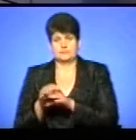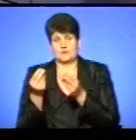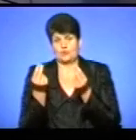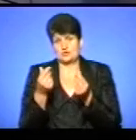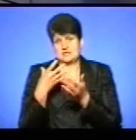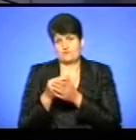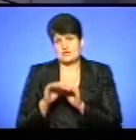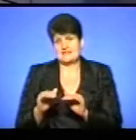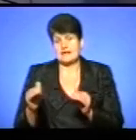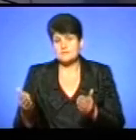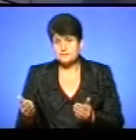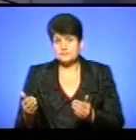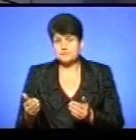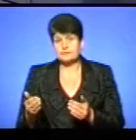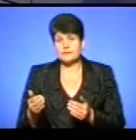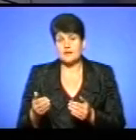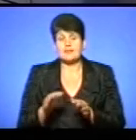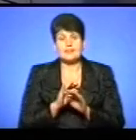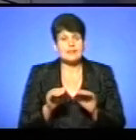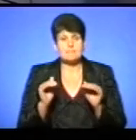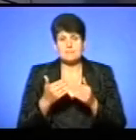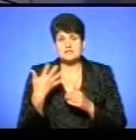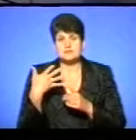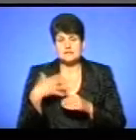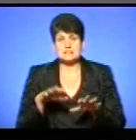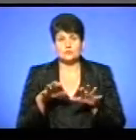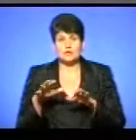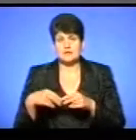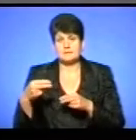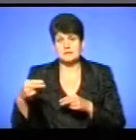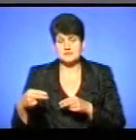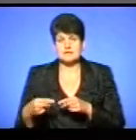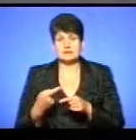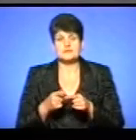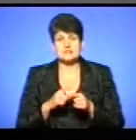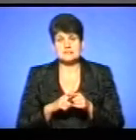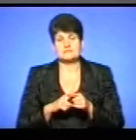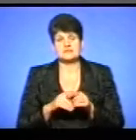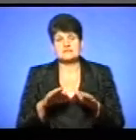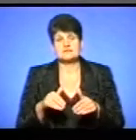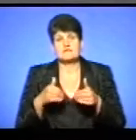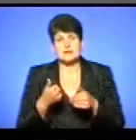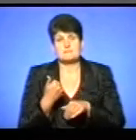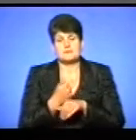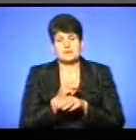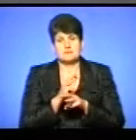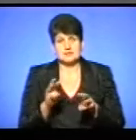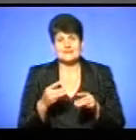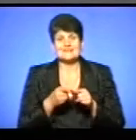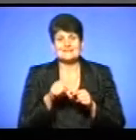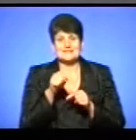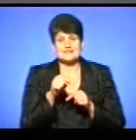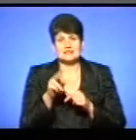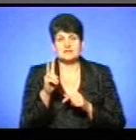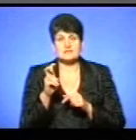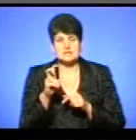за своїх дітей. А справа в тому, що чинайменше 50 голів підписалося під таким зверненням до прем'єра з тих 200, про які йшлося на